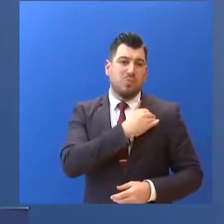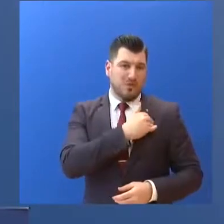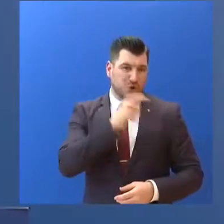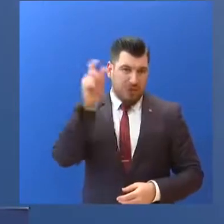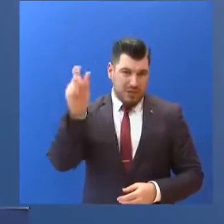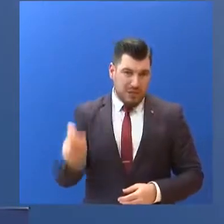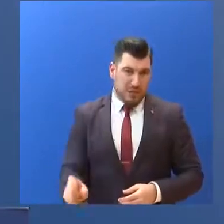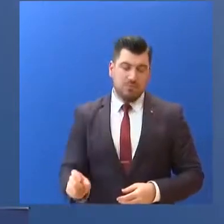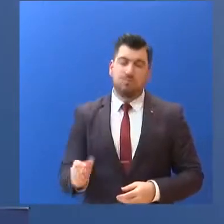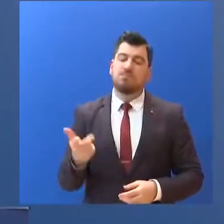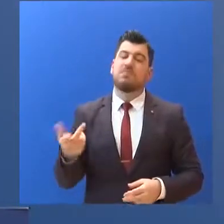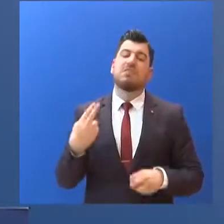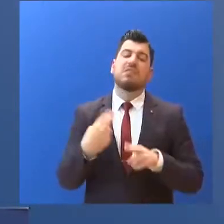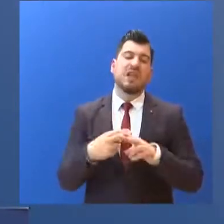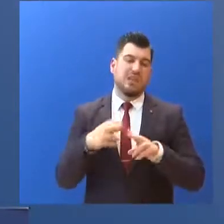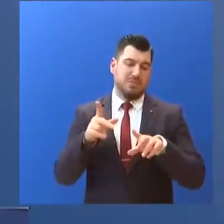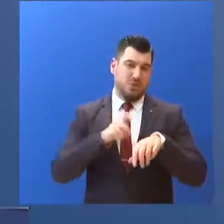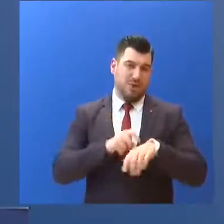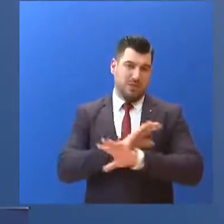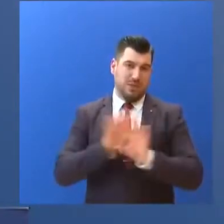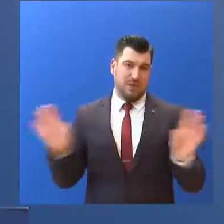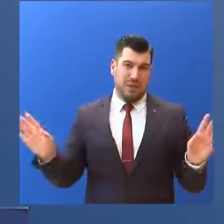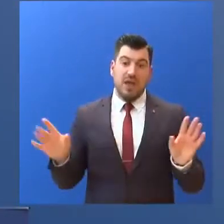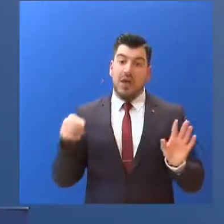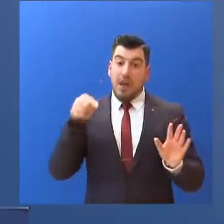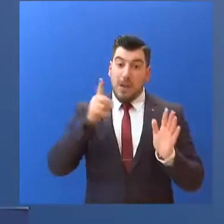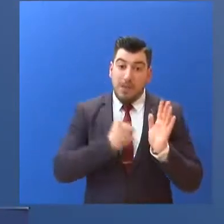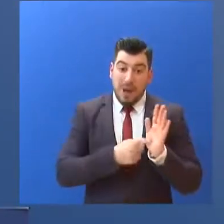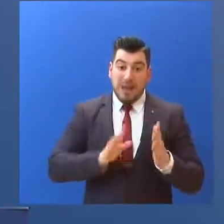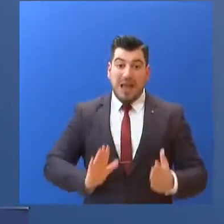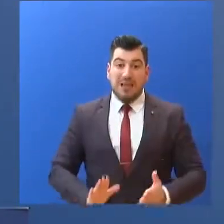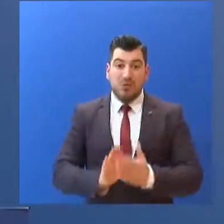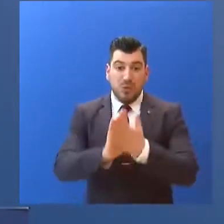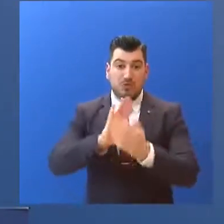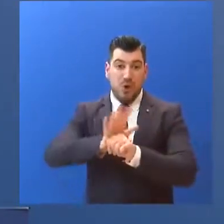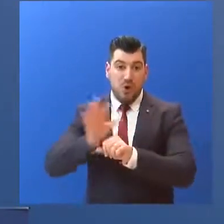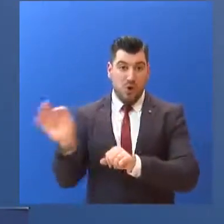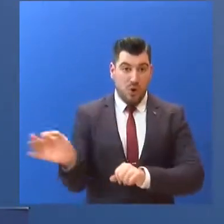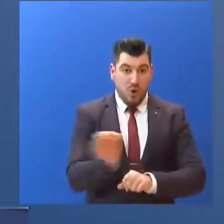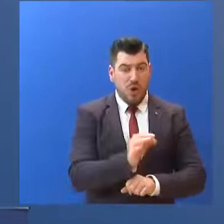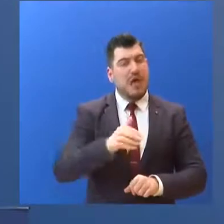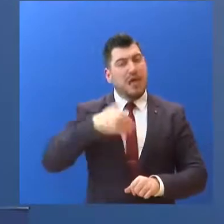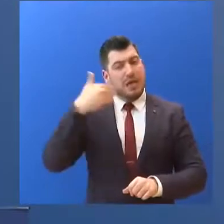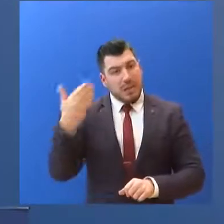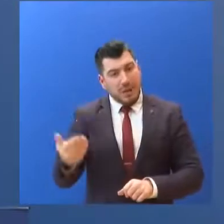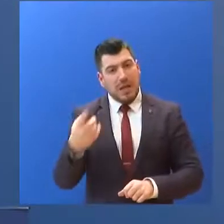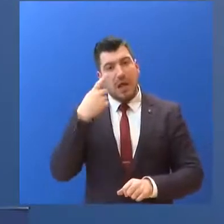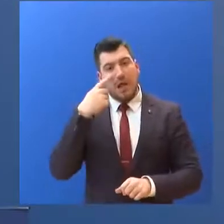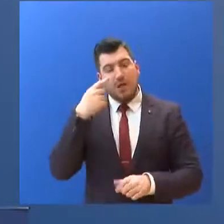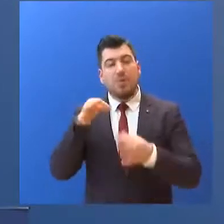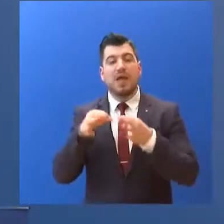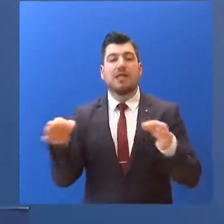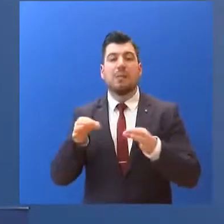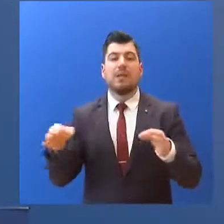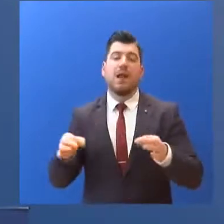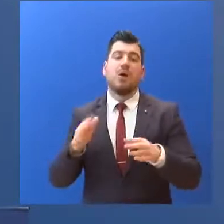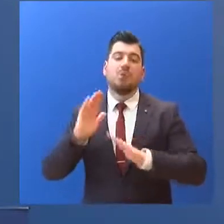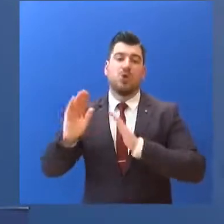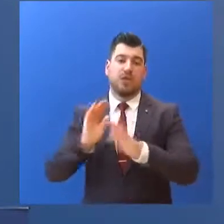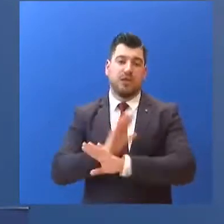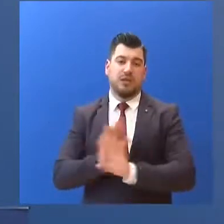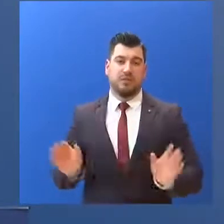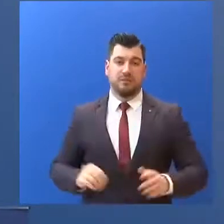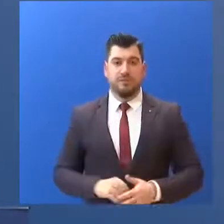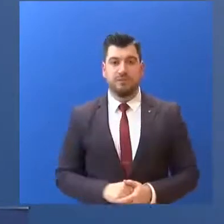που έχει σημασία αυτή τη στιγμή είναι να αντιμετωπίσουμε την κρίση στο πεδίο... και να ξεδιπλώσουμε σιγά-σιγά όλα τα μέτρα προστασίας που έχουμε πάρει. Ο κύριος